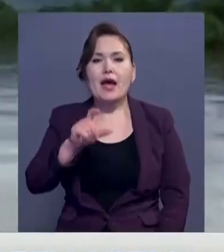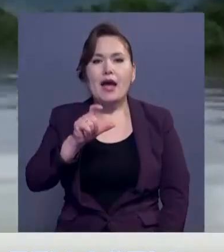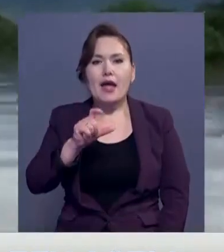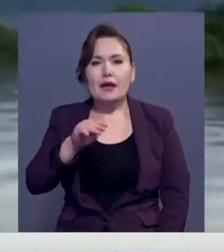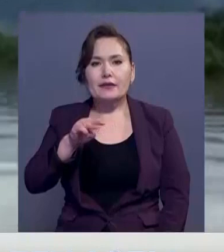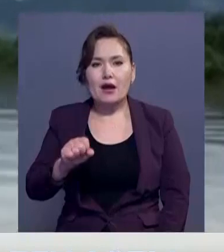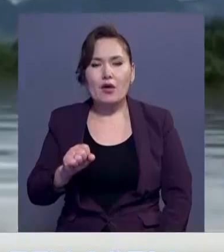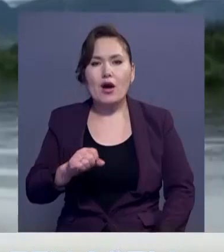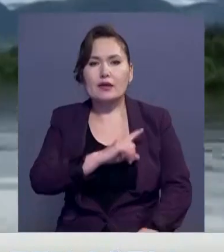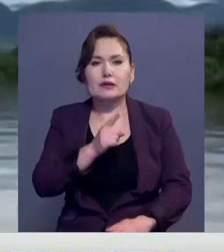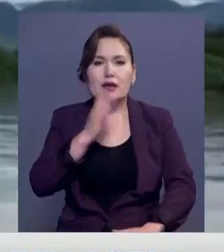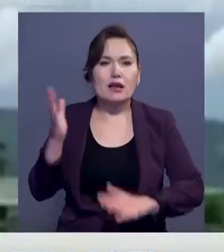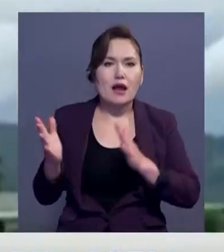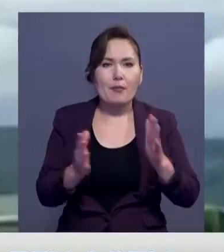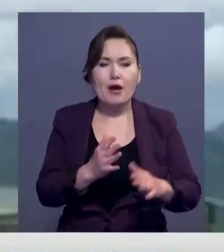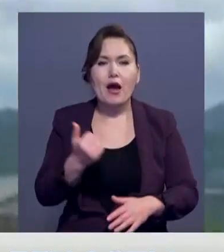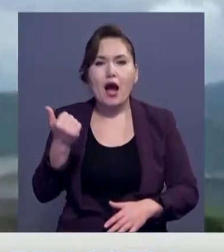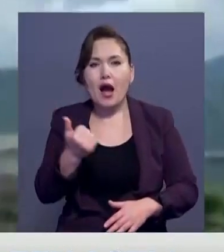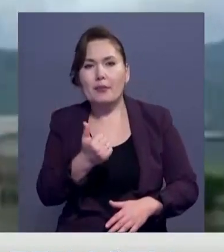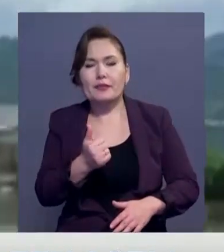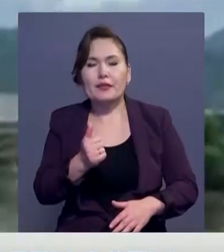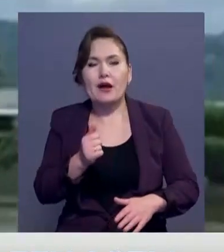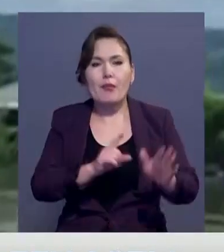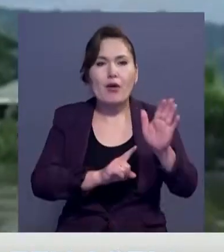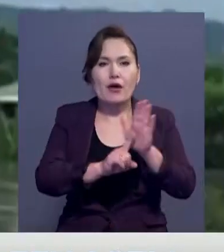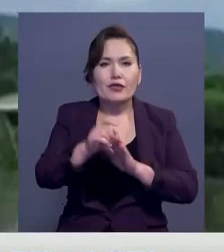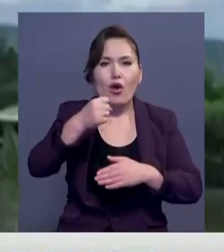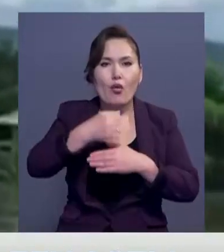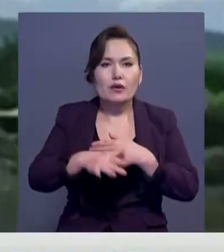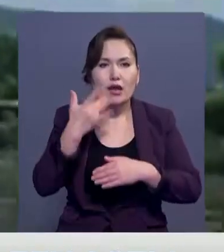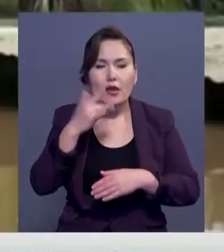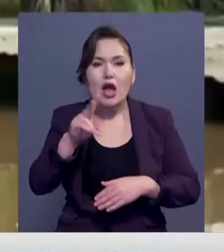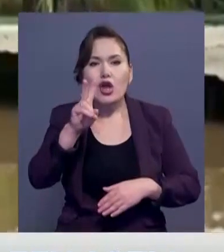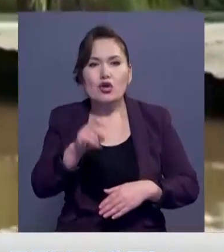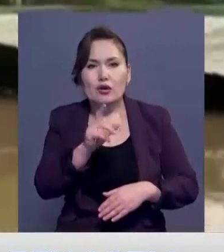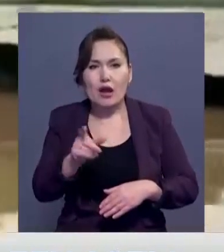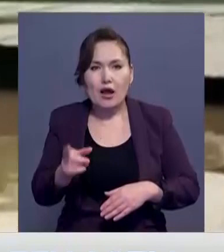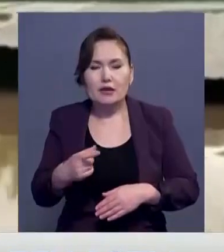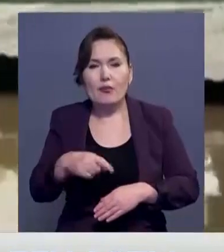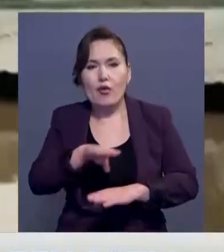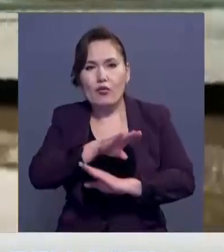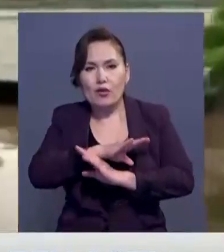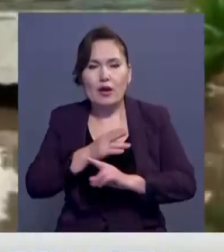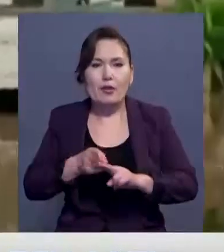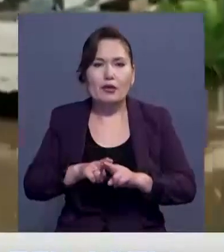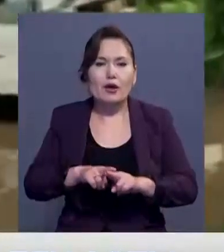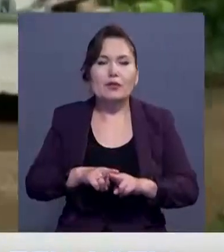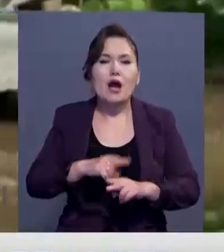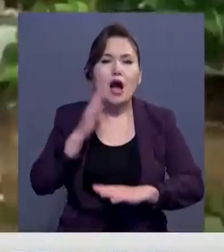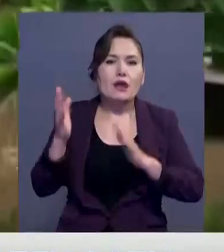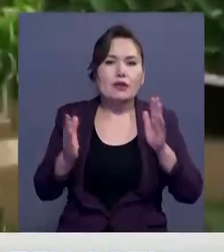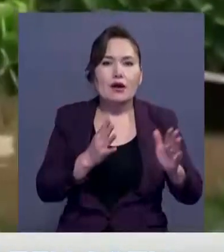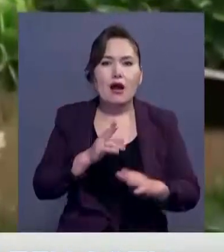Жалпы, әта дауылы апта басан бер ғорталығы Америкада 200-ді адамның өмірін ғиді. Қазір бұл